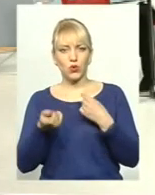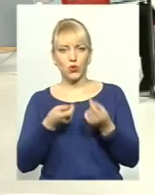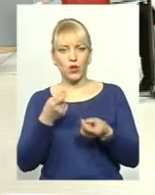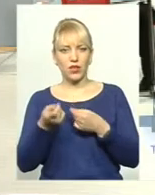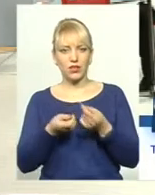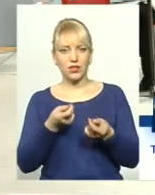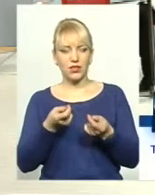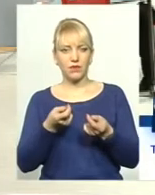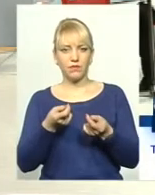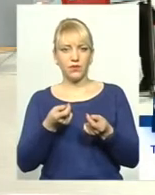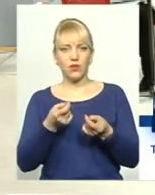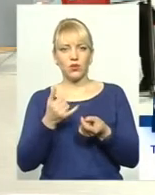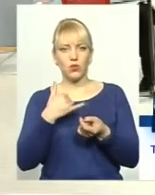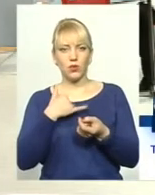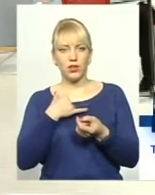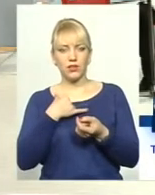в нас